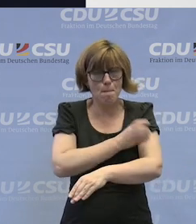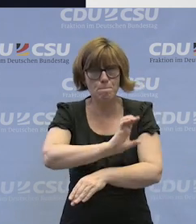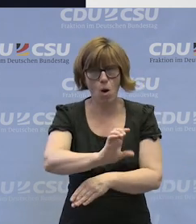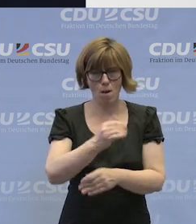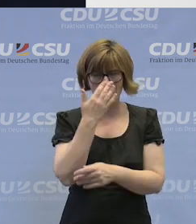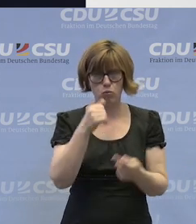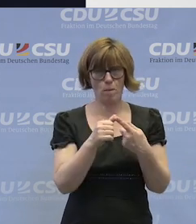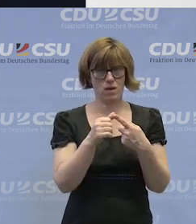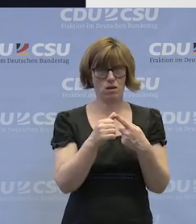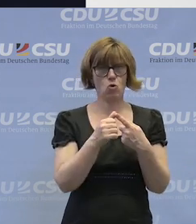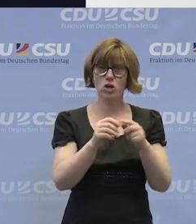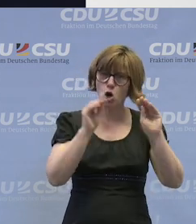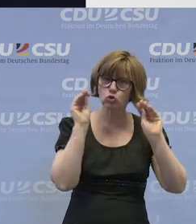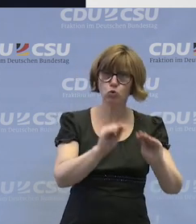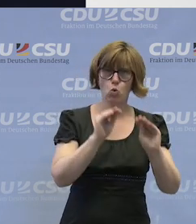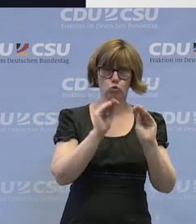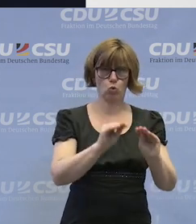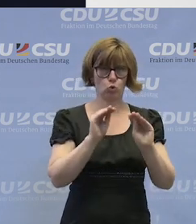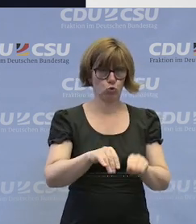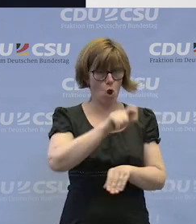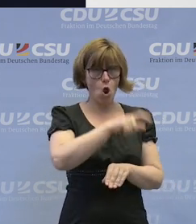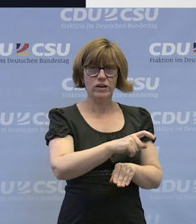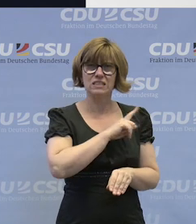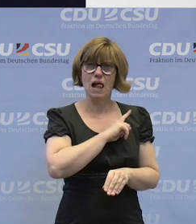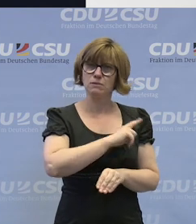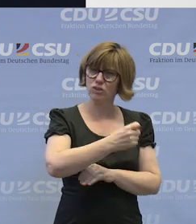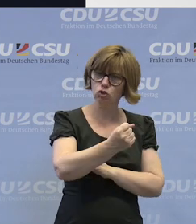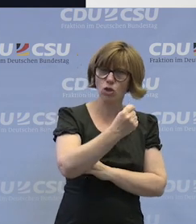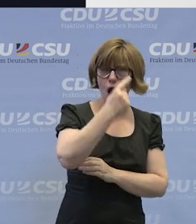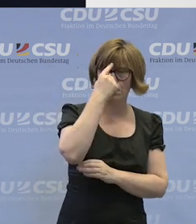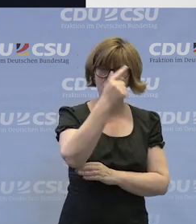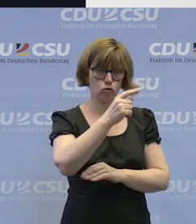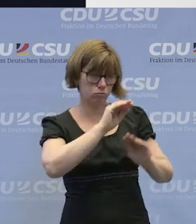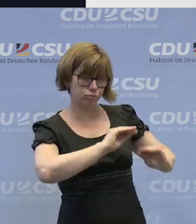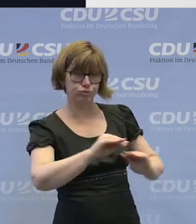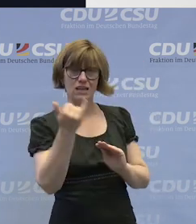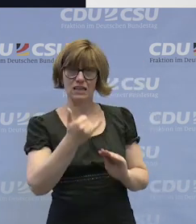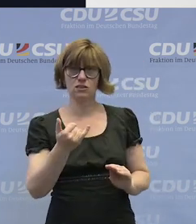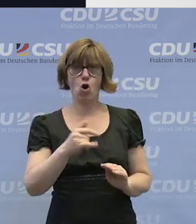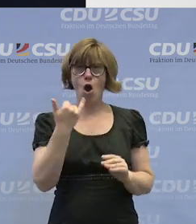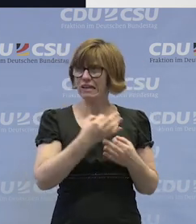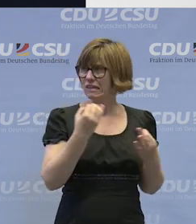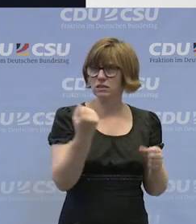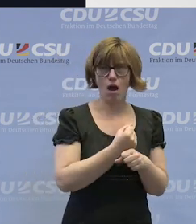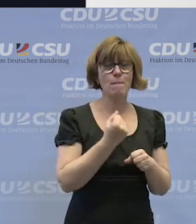Empowerment ausprobiert oder da wird nicht zum Beispiel geschult, dass Leute selber stark und bewusst werden. Da wird nicht gesagt, heute haben wir nichts zu tun, heute machen wir mal